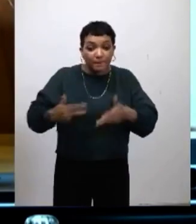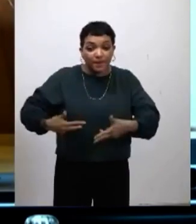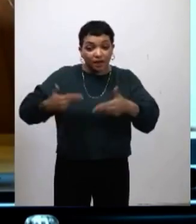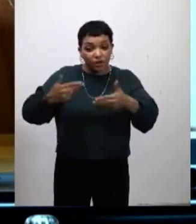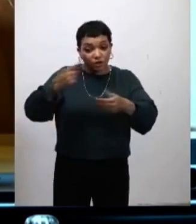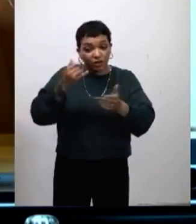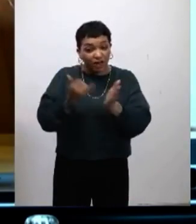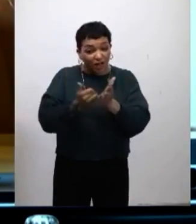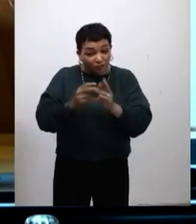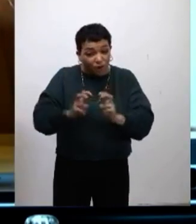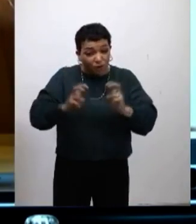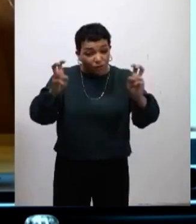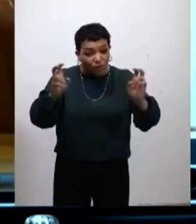les impôts, quelles que soient les personnes concernées.